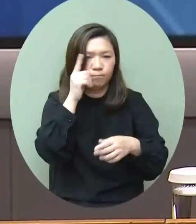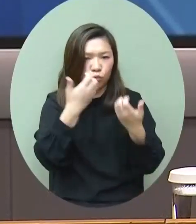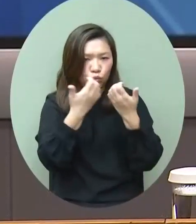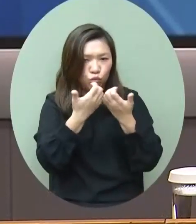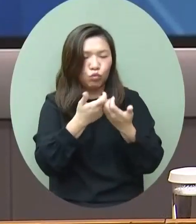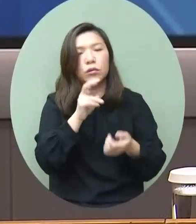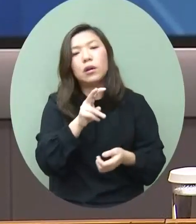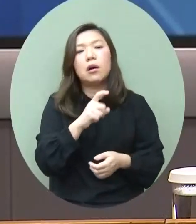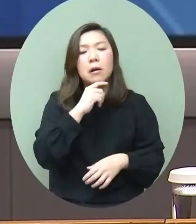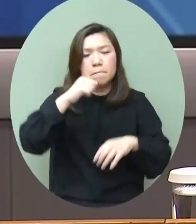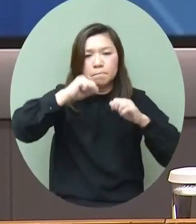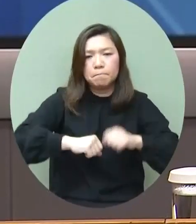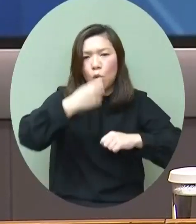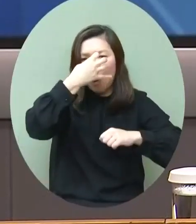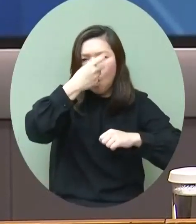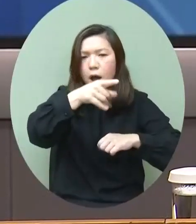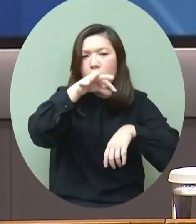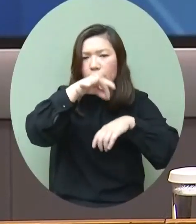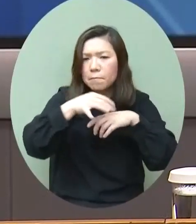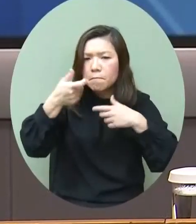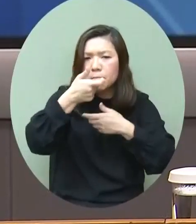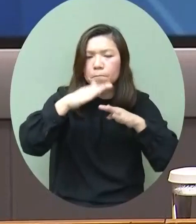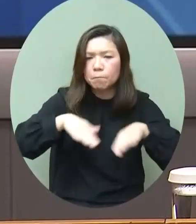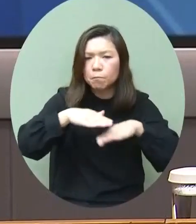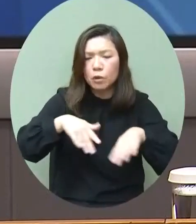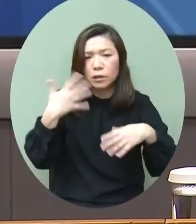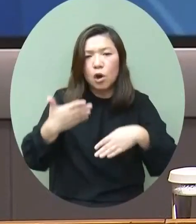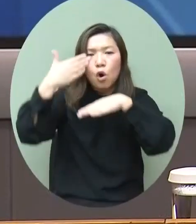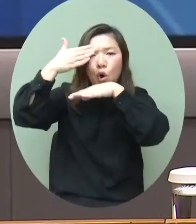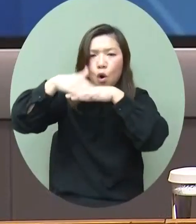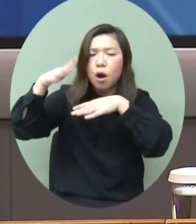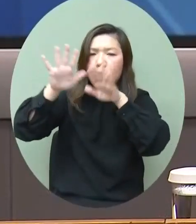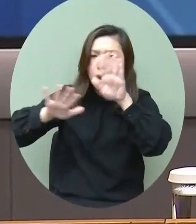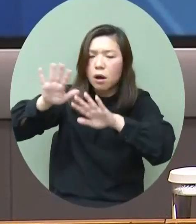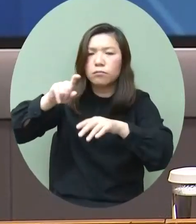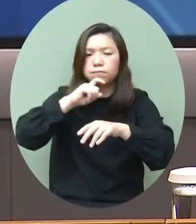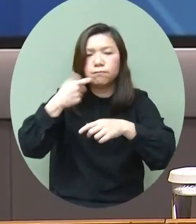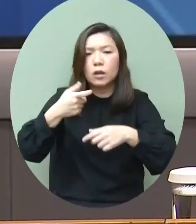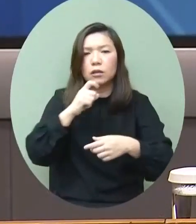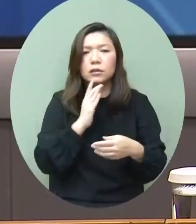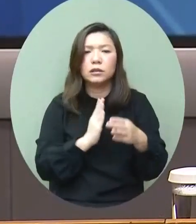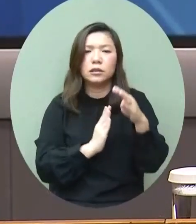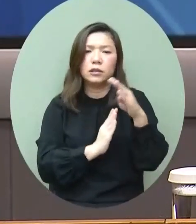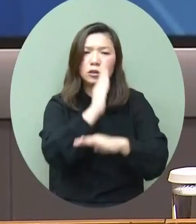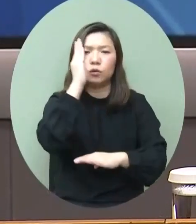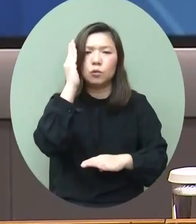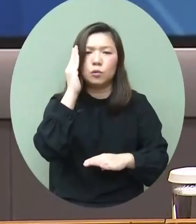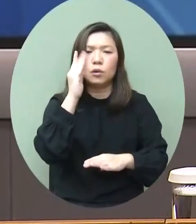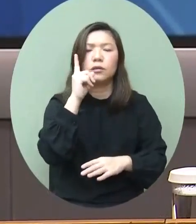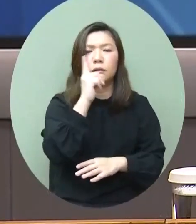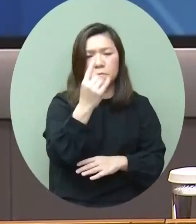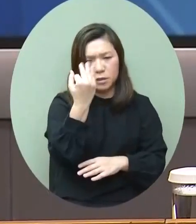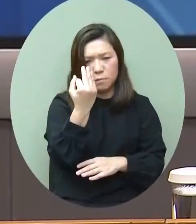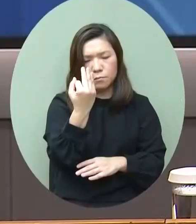堅守我們香港的金融穩定我們現在的外匯儲備是佔我們本地生產總值超過130